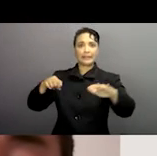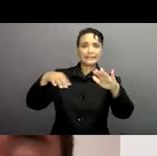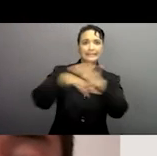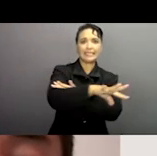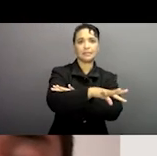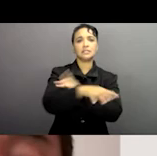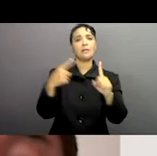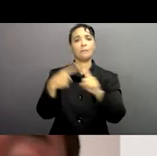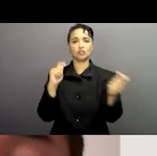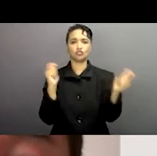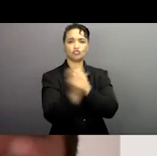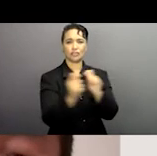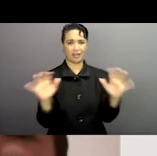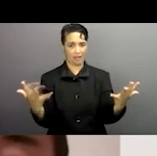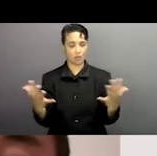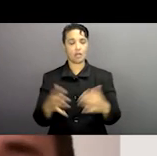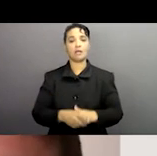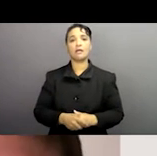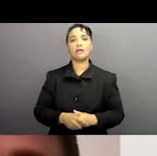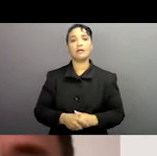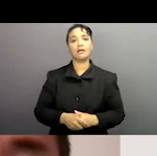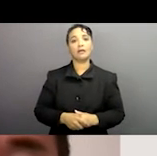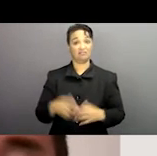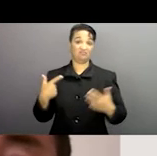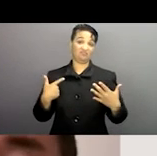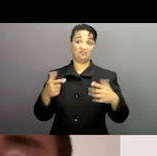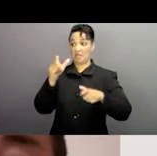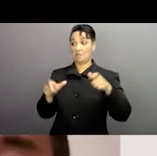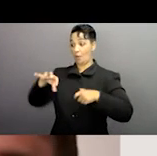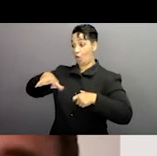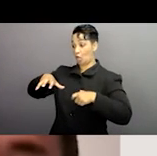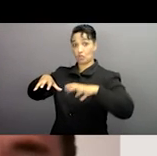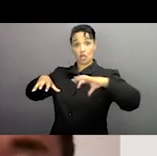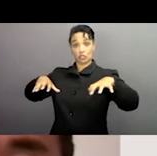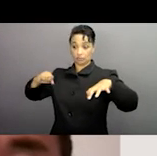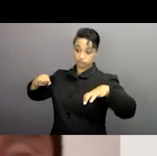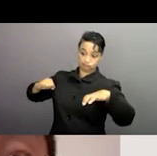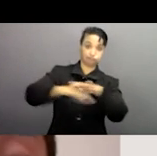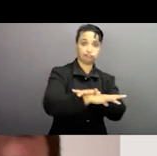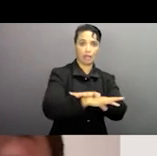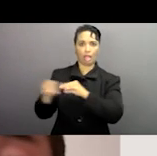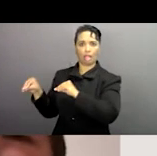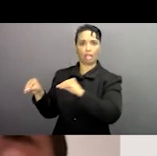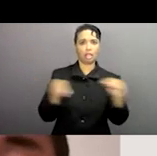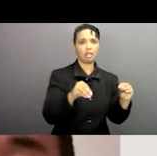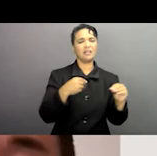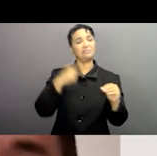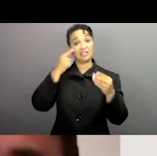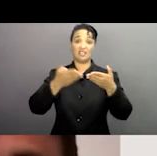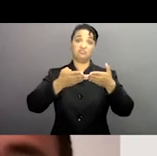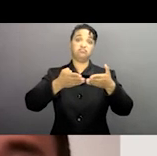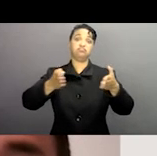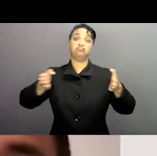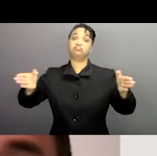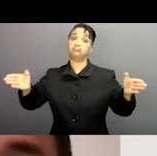déplacement de ces personnes et la déplacation à ce type là aussi le déplacement semble être un contexte très important et je